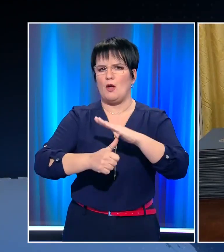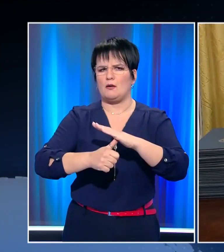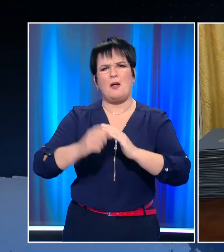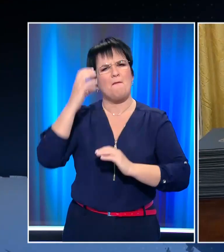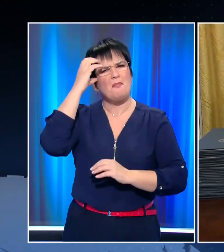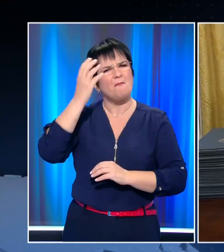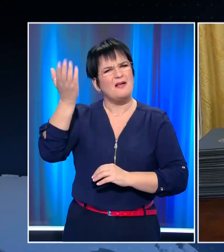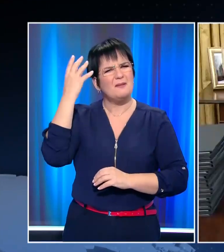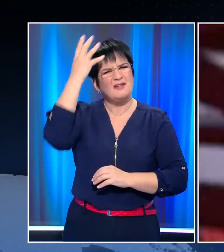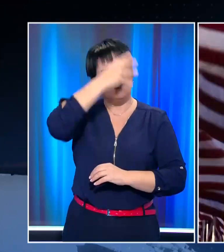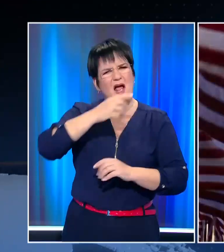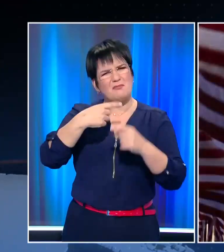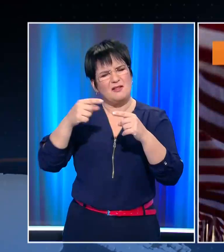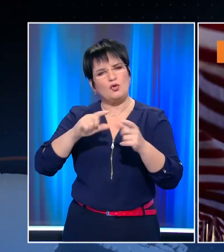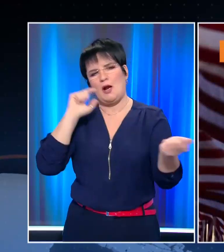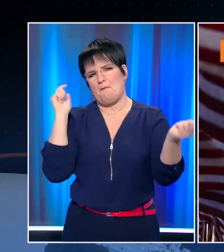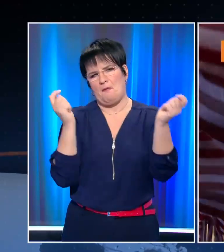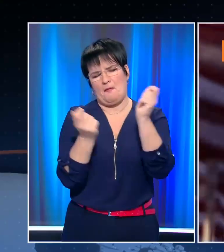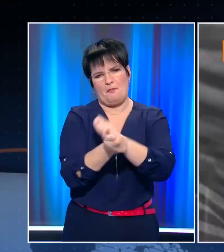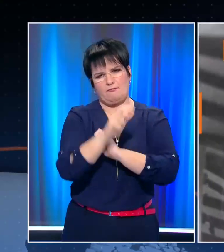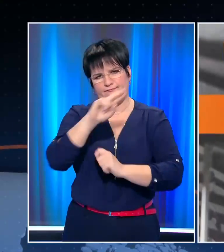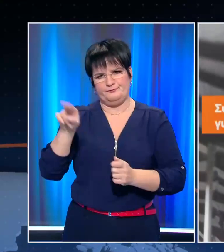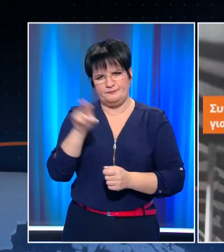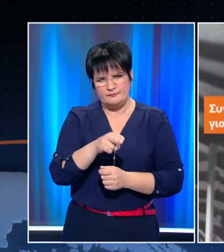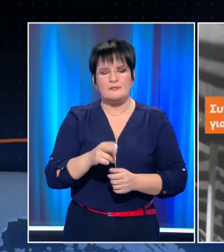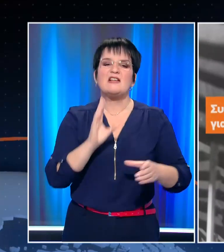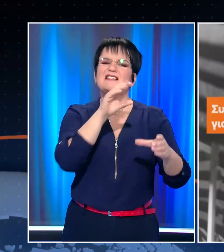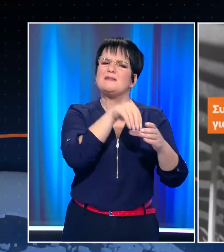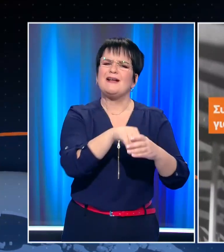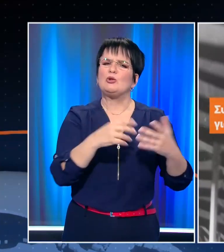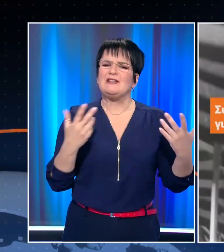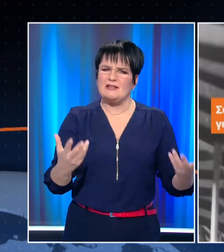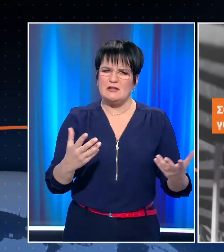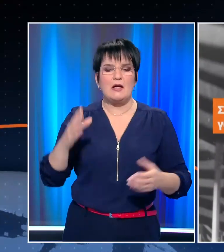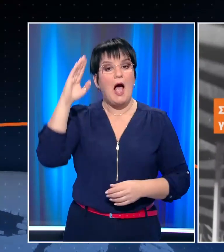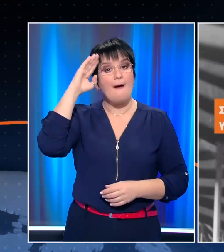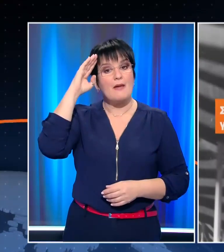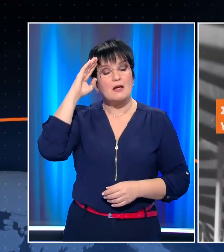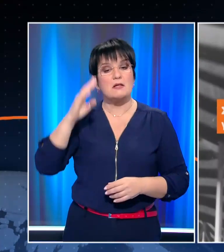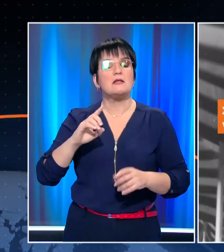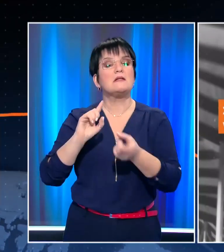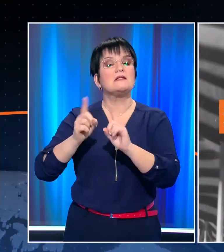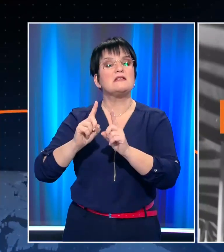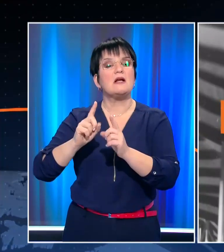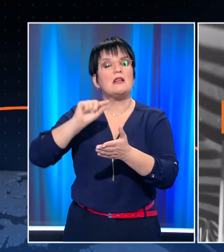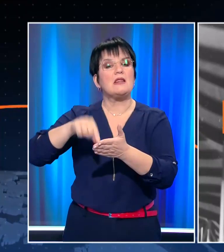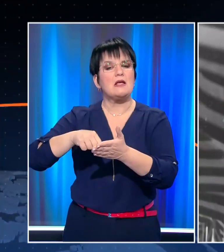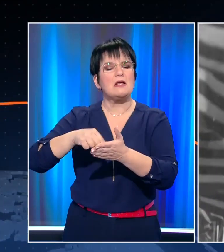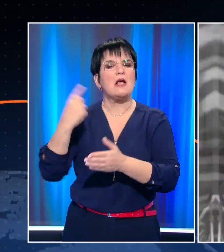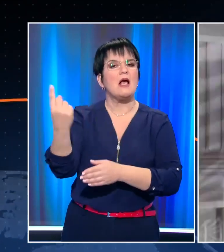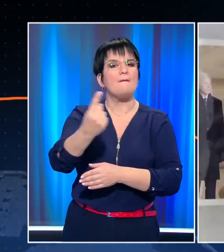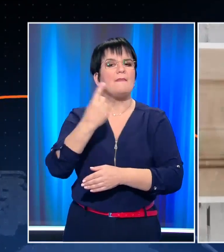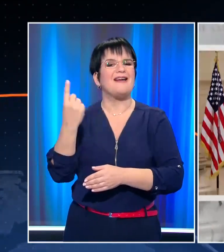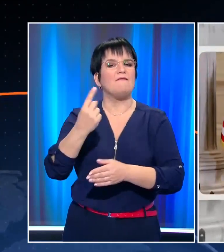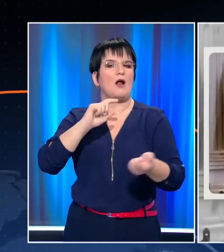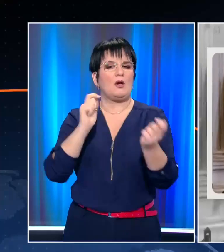πολιτικές του προκατόχου του. Ανάμεσα στα διατάγματα είναι η συμμετοχή ξανά των Ηνωμένων Πολιτειών στη συνθήκη του Παρισιού για την κλιματική